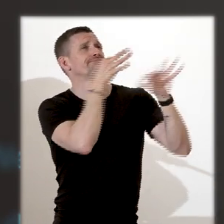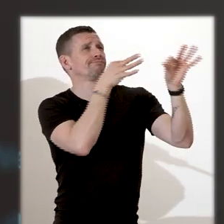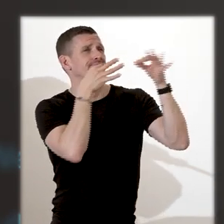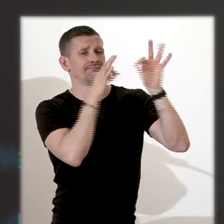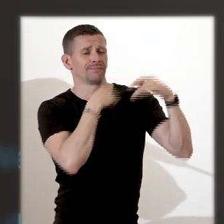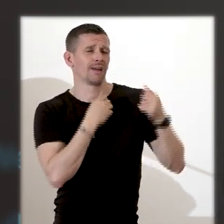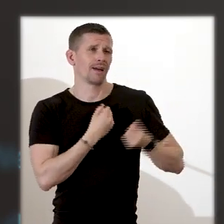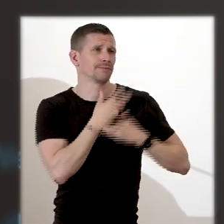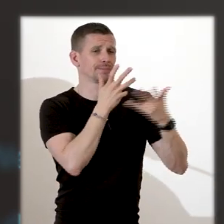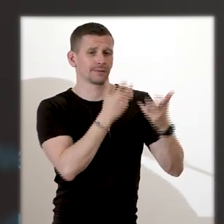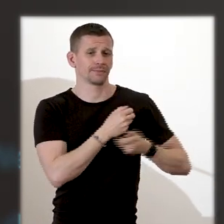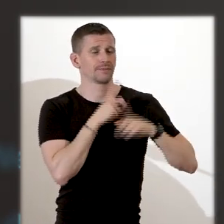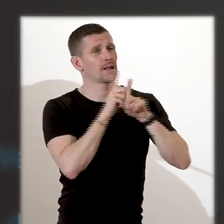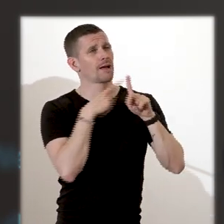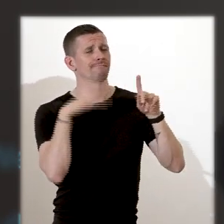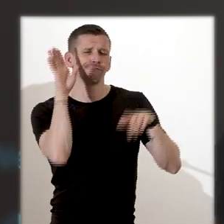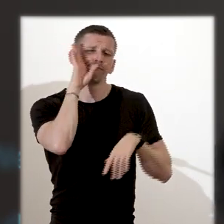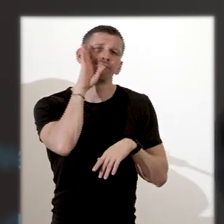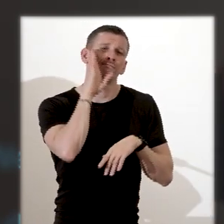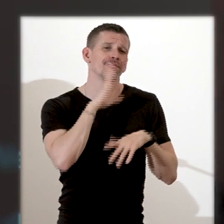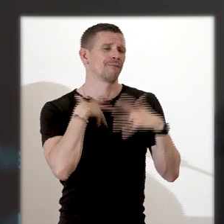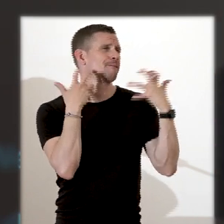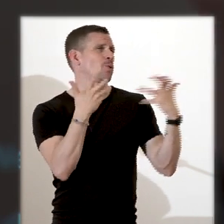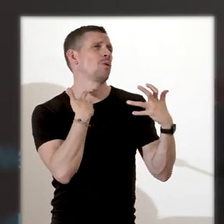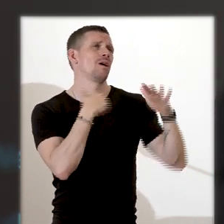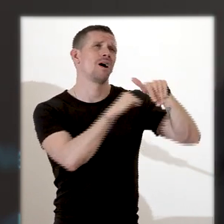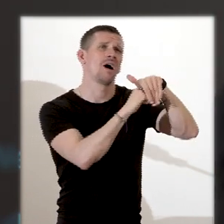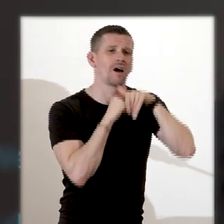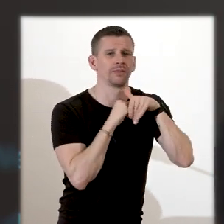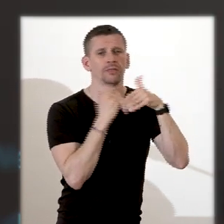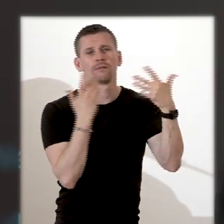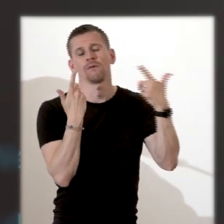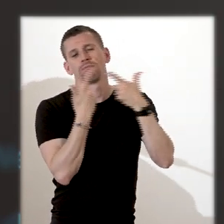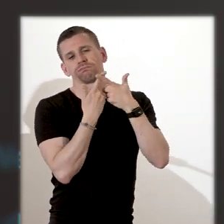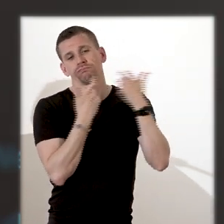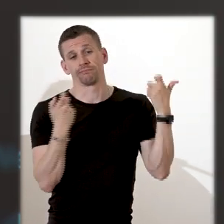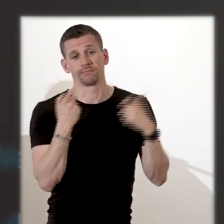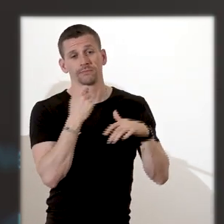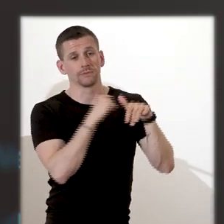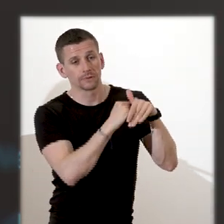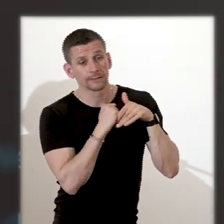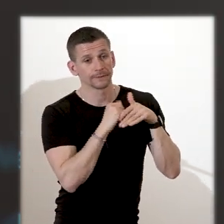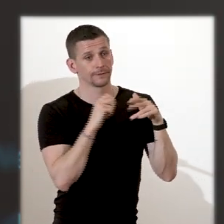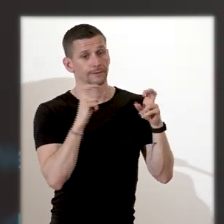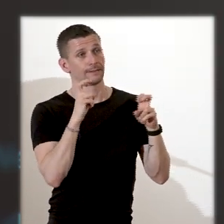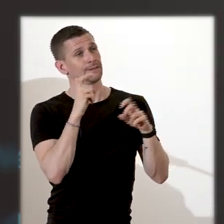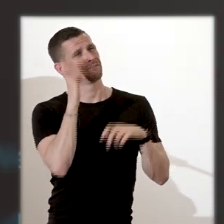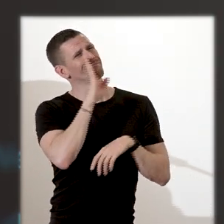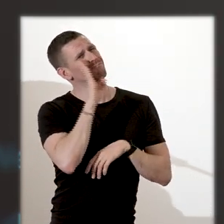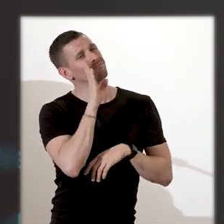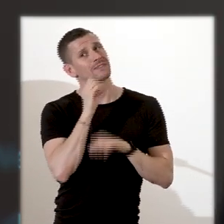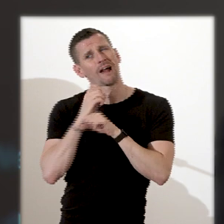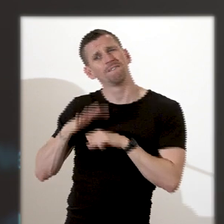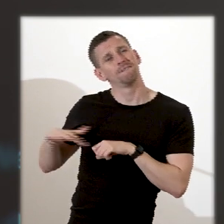suppliant finalement le ciel et peut-être les abolitionistes également, de le libérer, et bien ils avaient été profondément